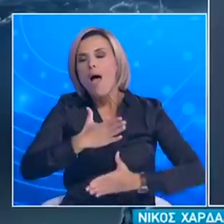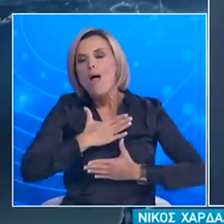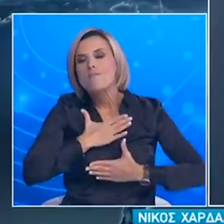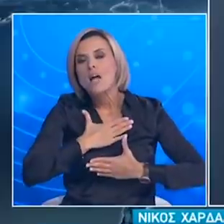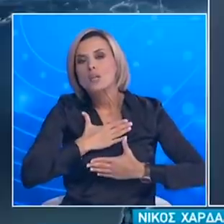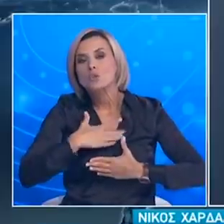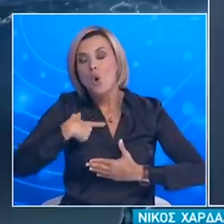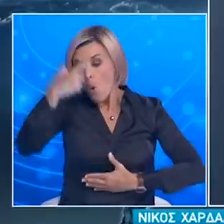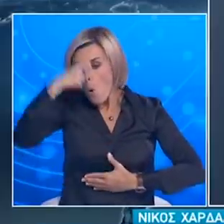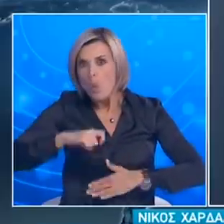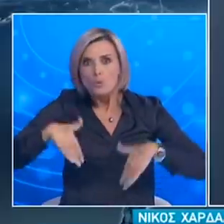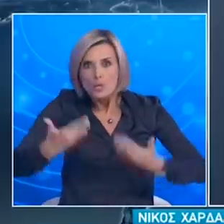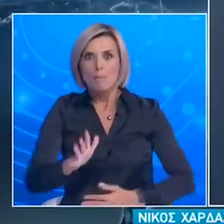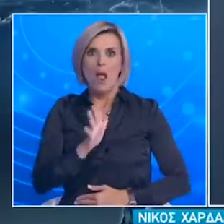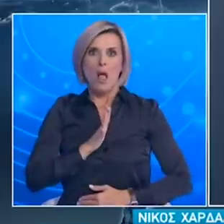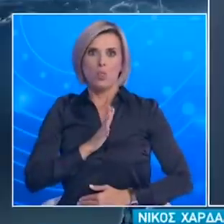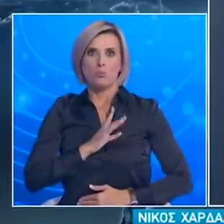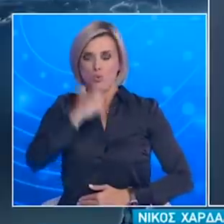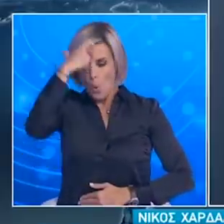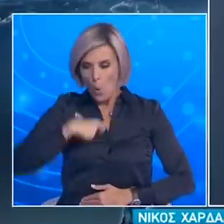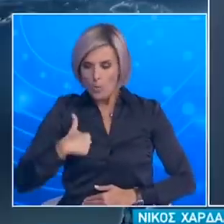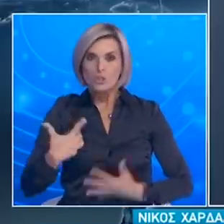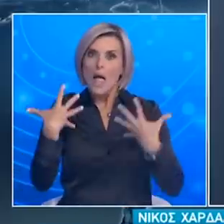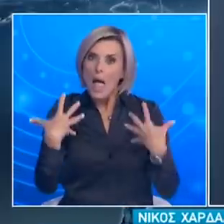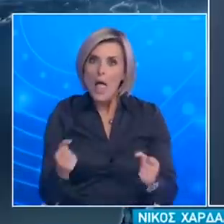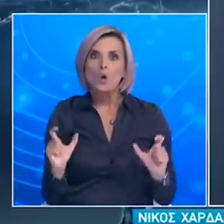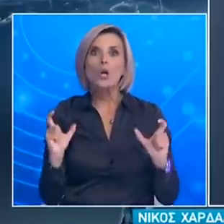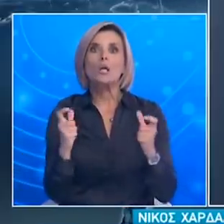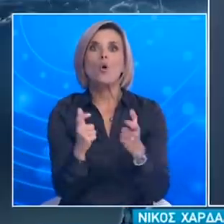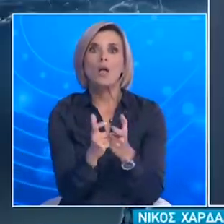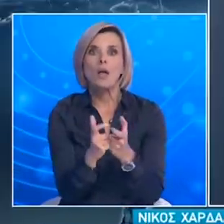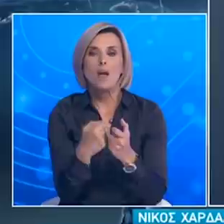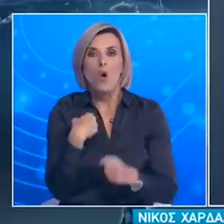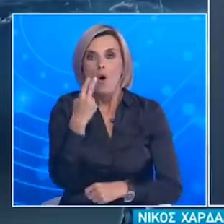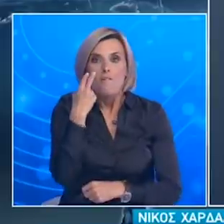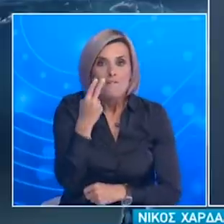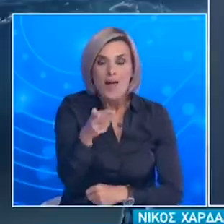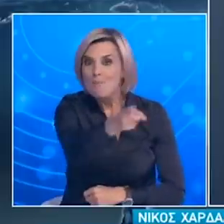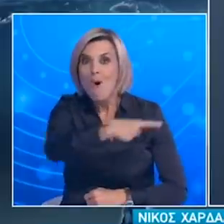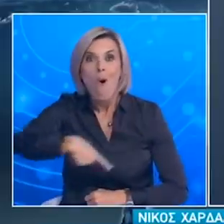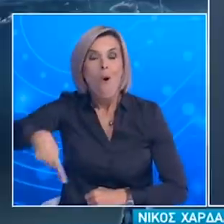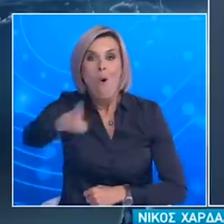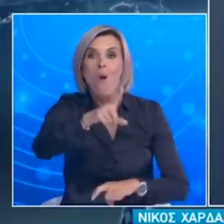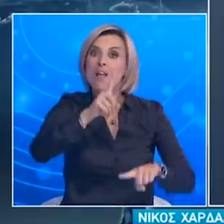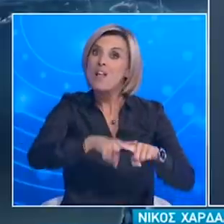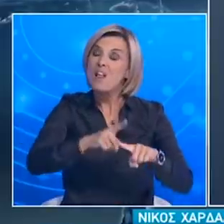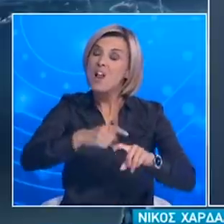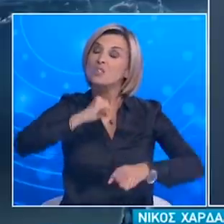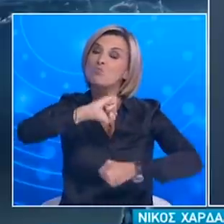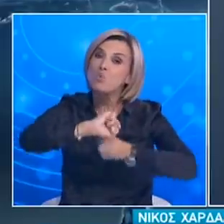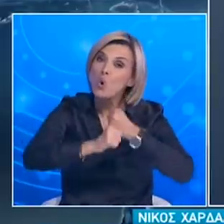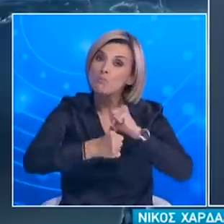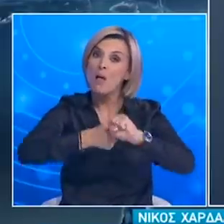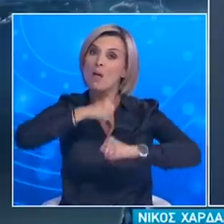οικογενειάρχης Σαν ενεργός πολίτης Στην προσπάθεια που κάνει ο ελληνικός λαός Αν στελιτεύουμε κάτι Είναι